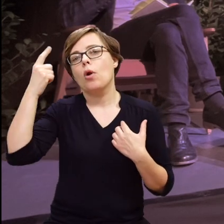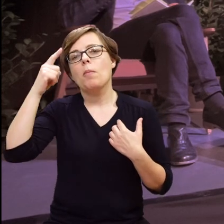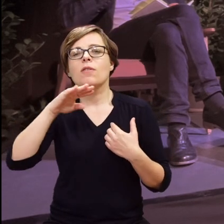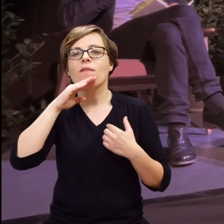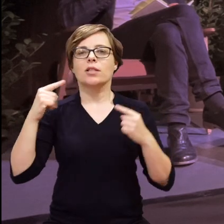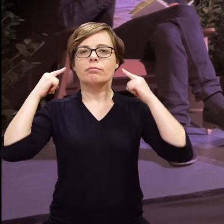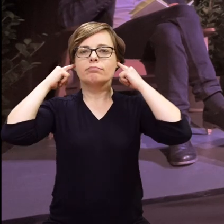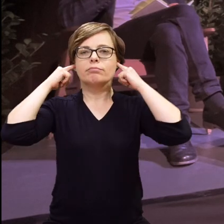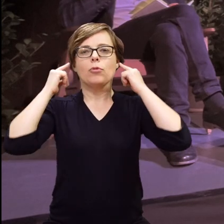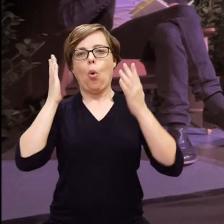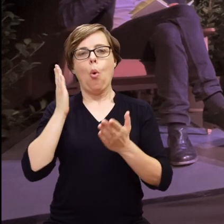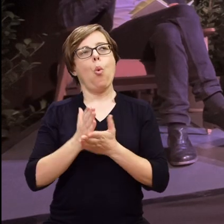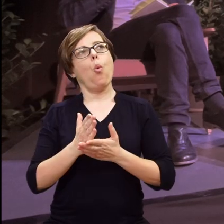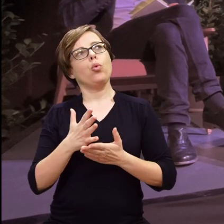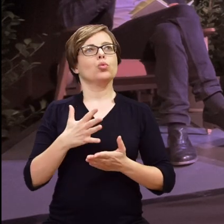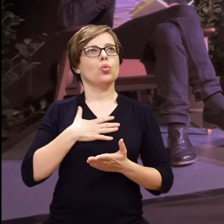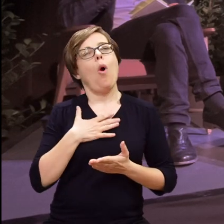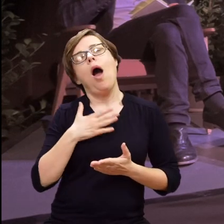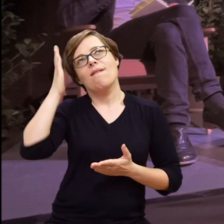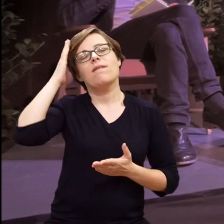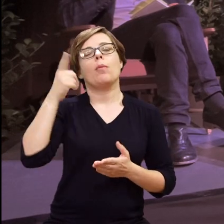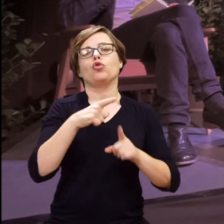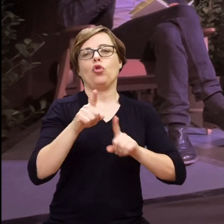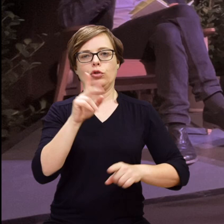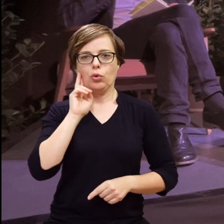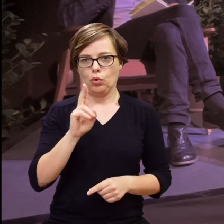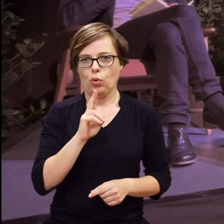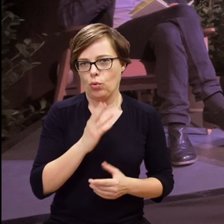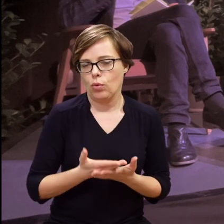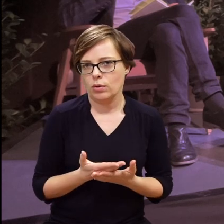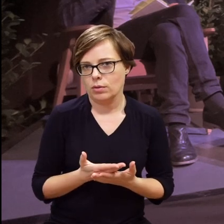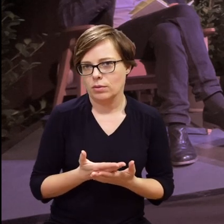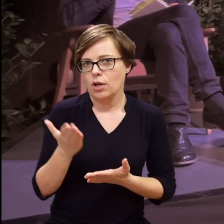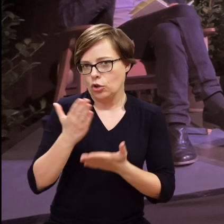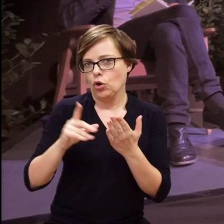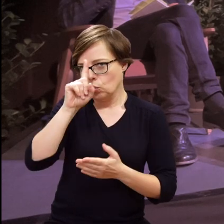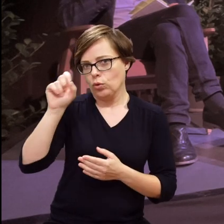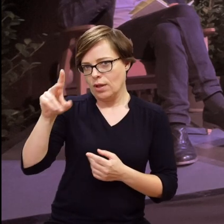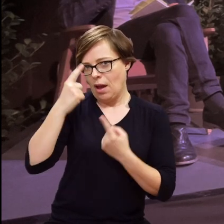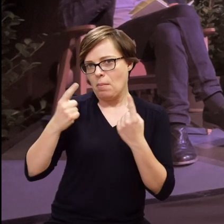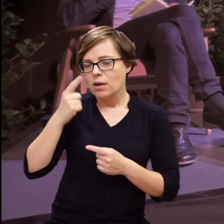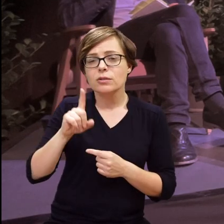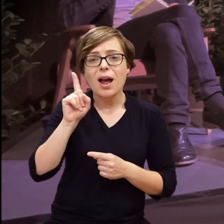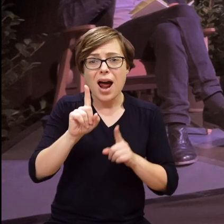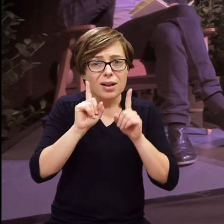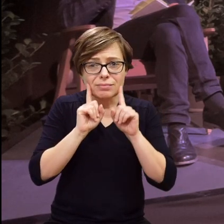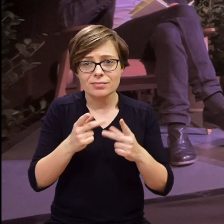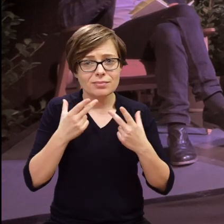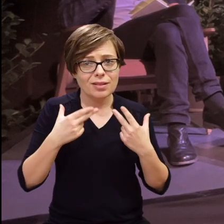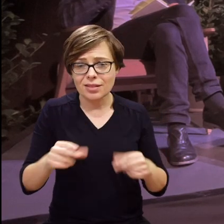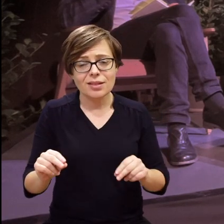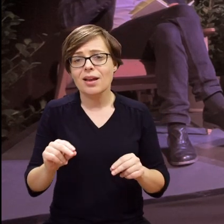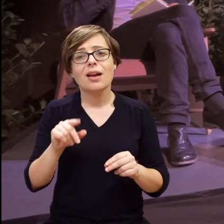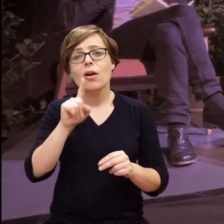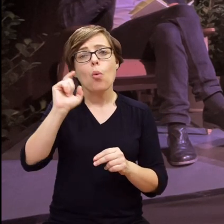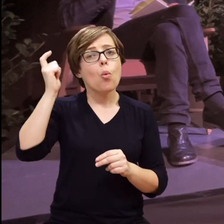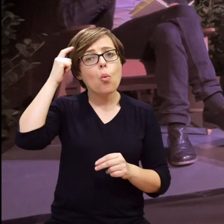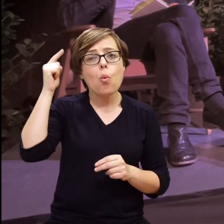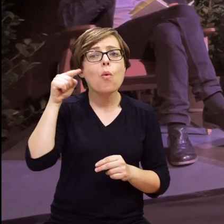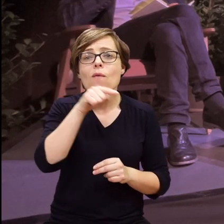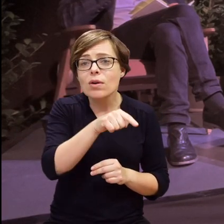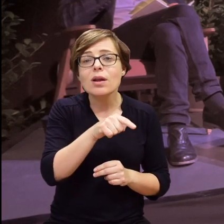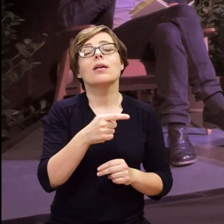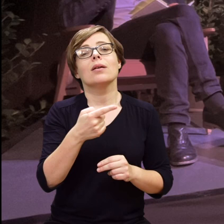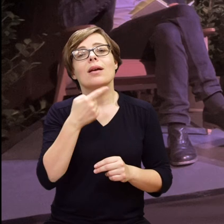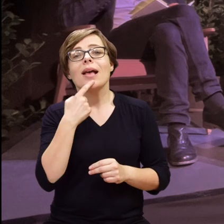na czym to polega. W niektórym się wydaje, że wystarczy zasłonić uszy, żeby wiedzieć i przez chwilę nie słyszeć otoczenia. To jest takie przekonanie, że na tym to polega. To przecież